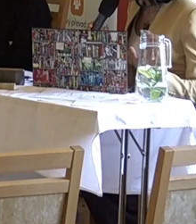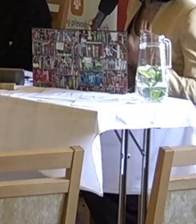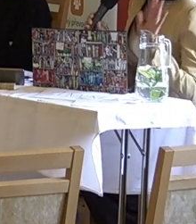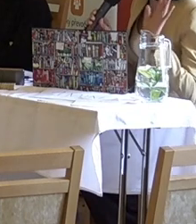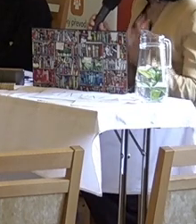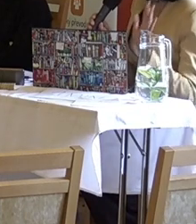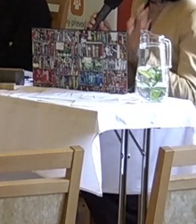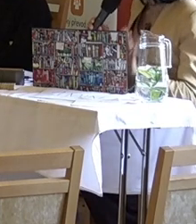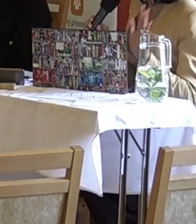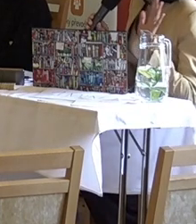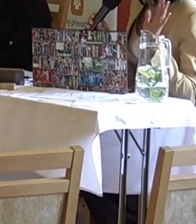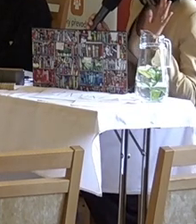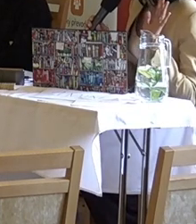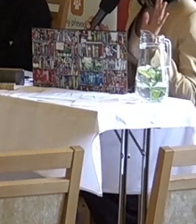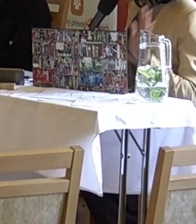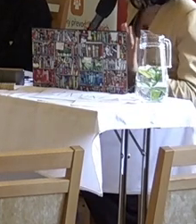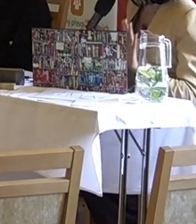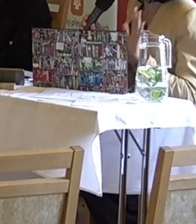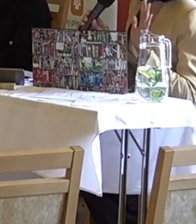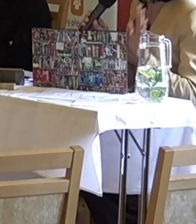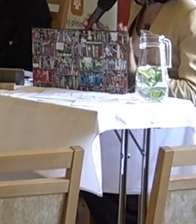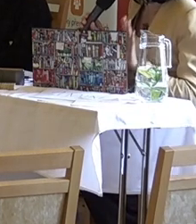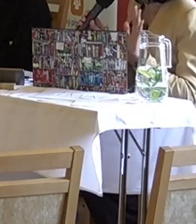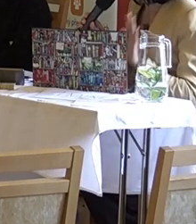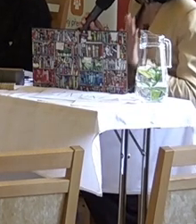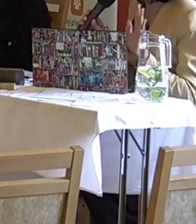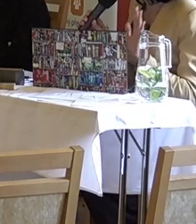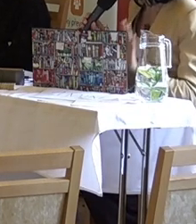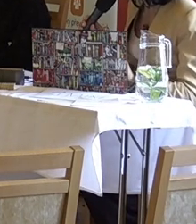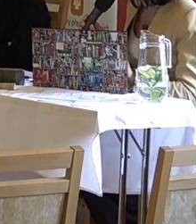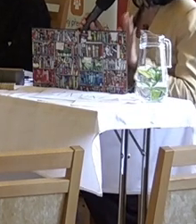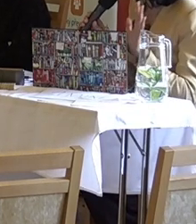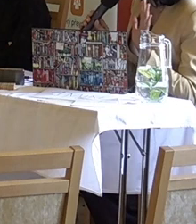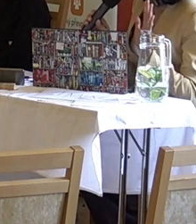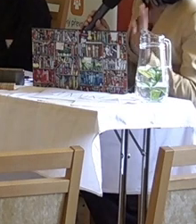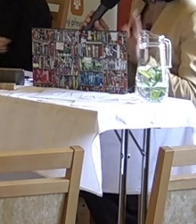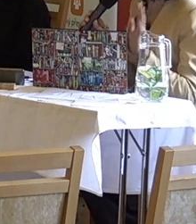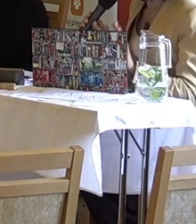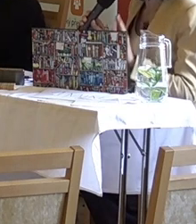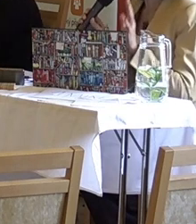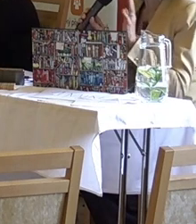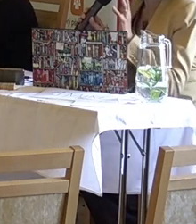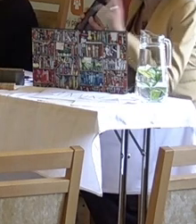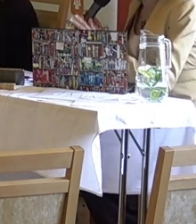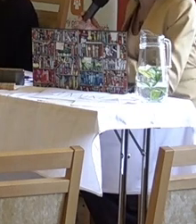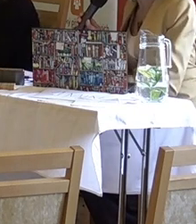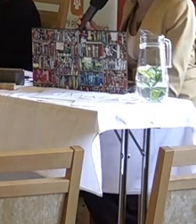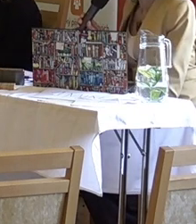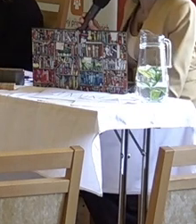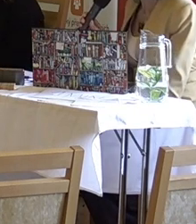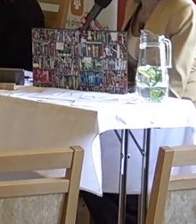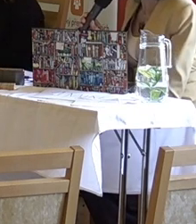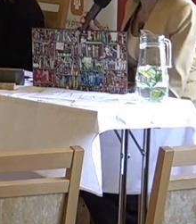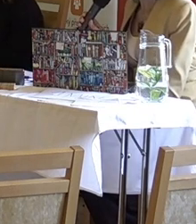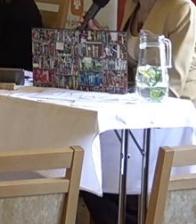hodná a dám vám možnost se ptát, anebo když tak komentovat mezi sebou. Protože možná tuším, že něco, co řekla právě